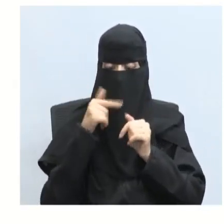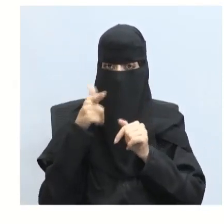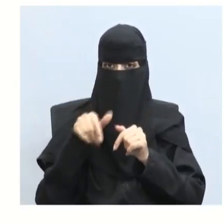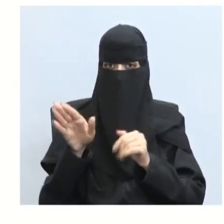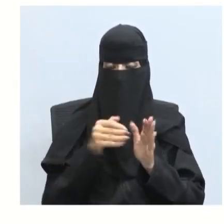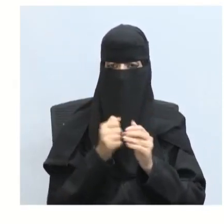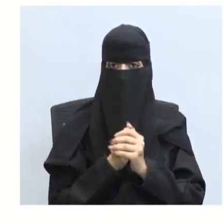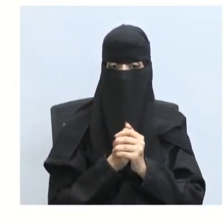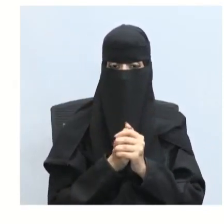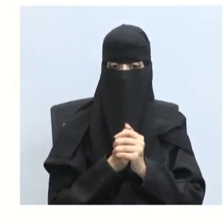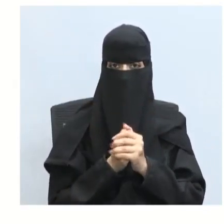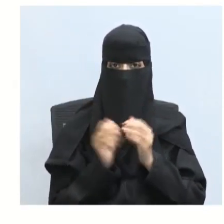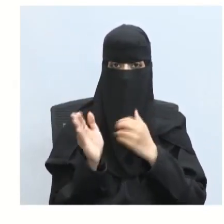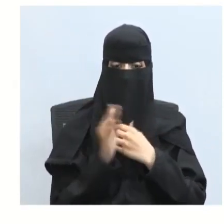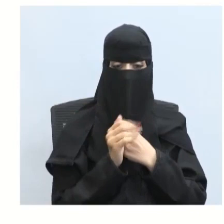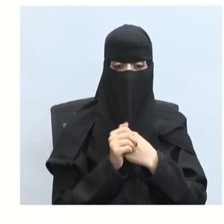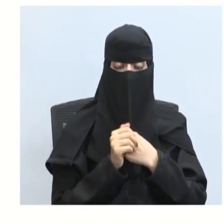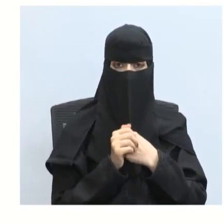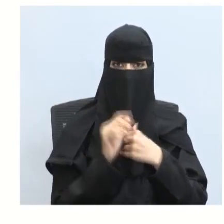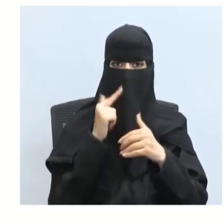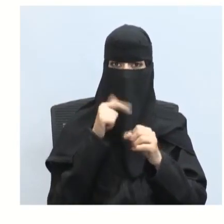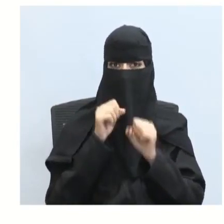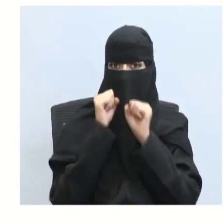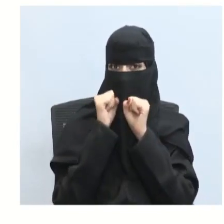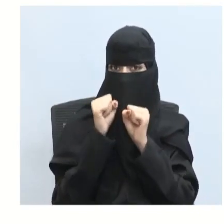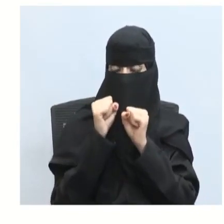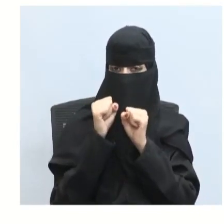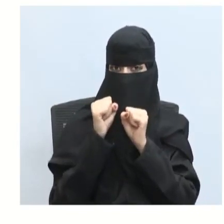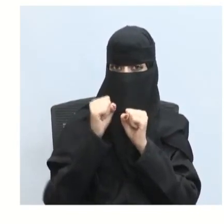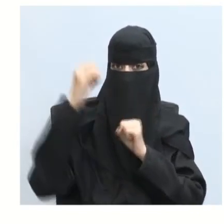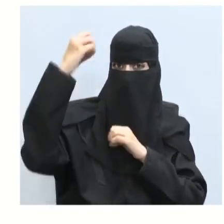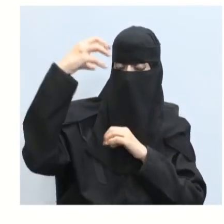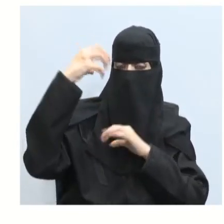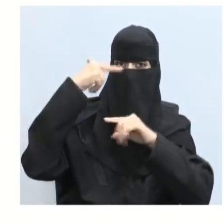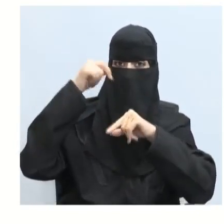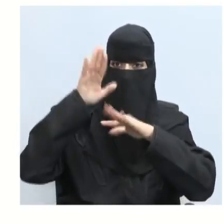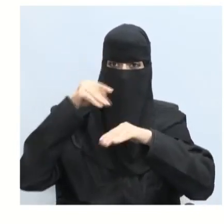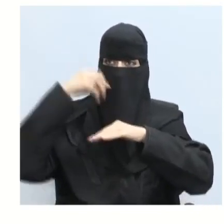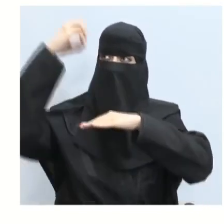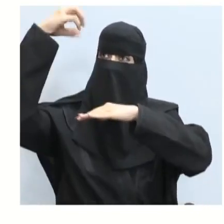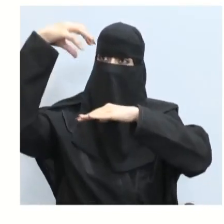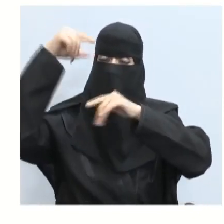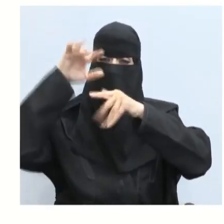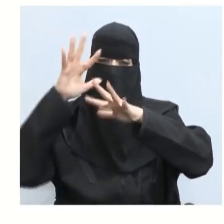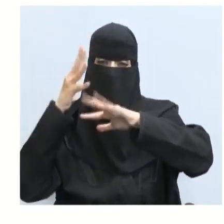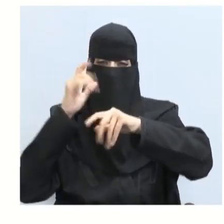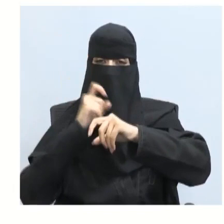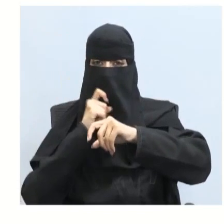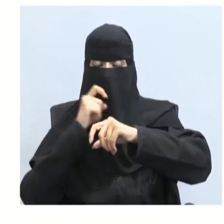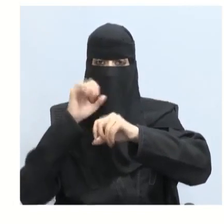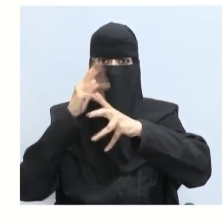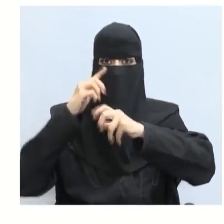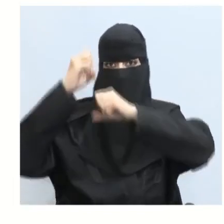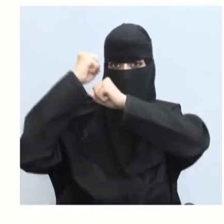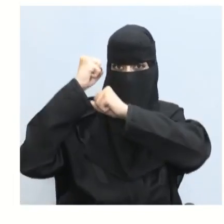في أربعة باي آر تربيع بعد ذلك تناولنا شدة الإضاءة قلنا بأنها